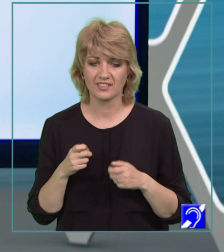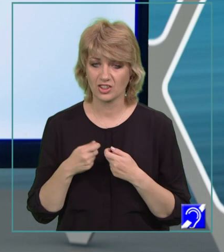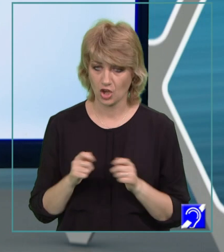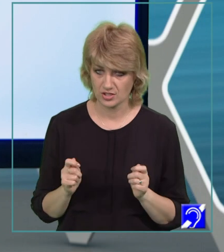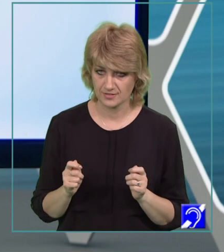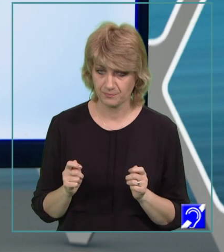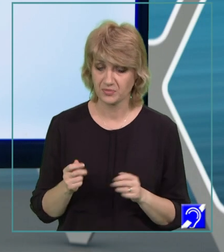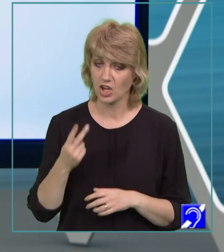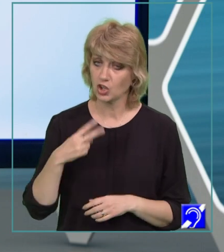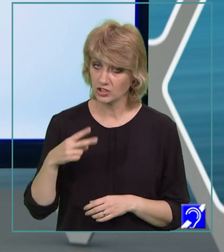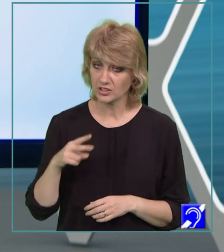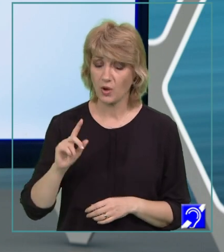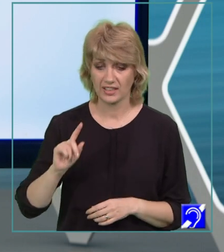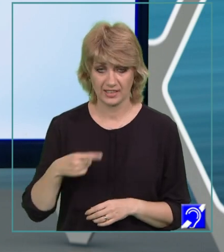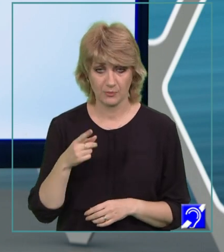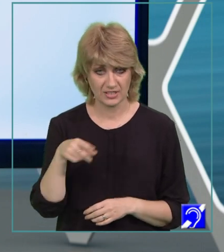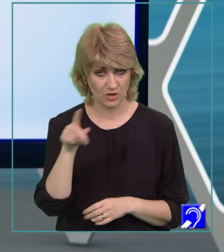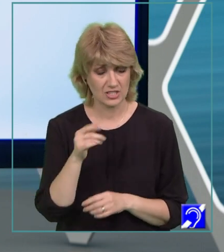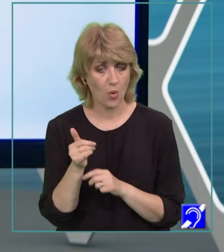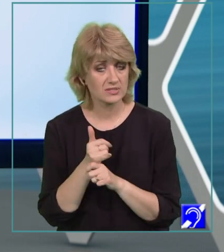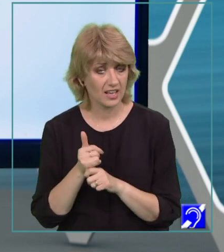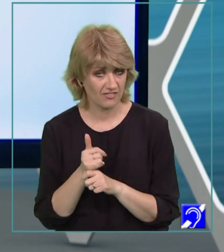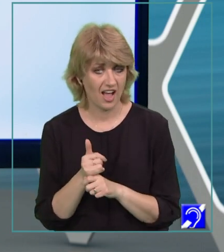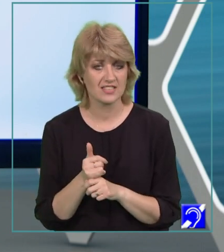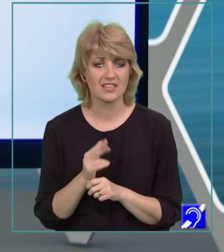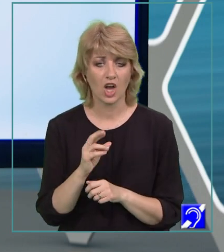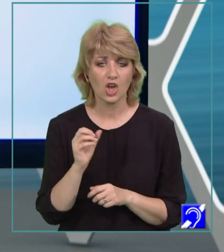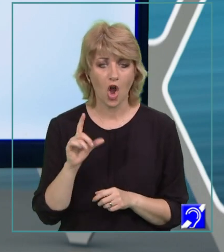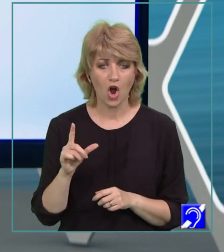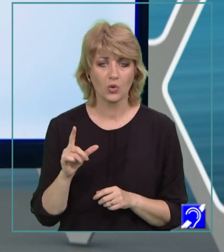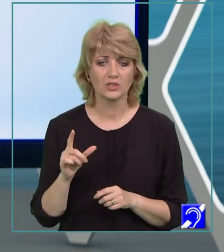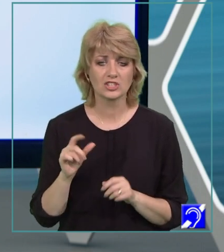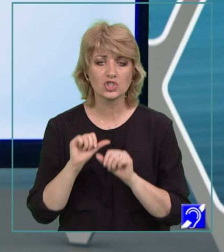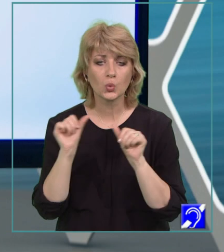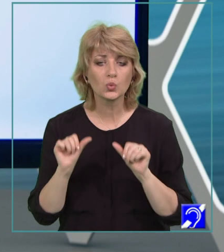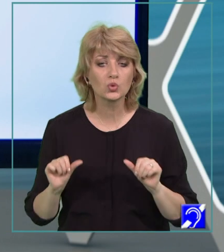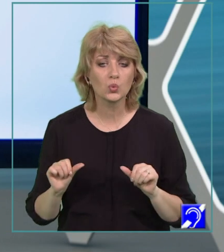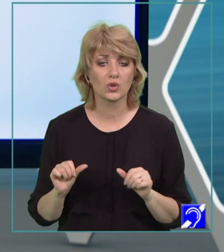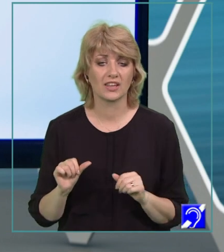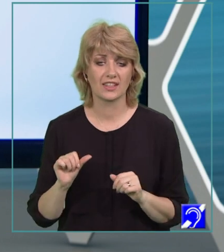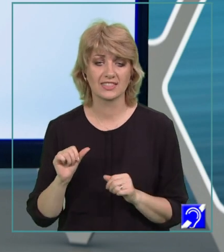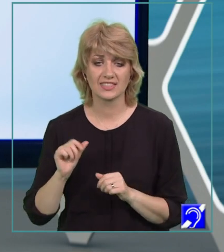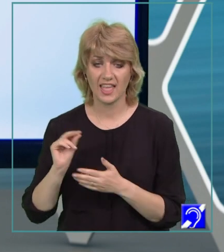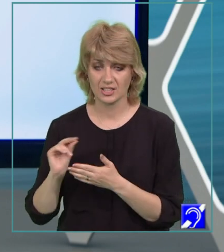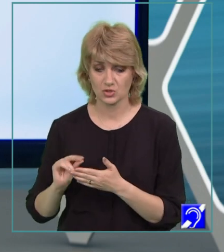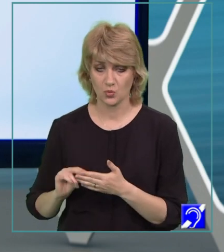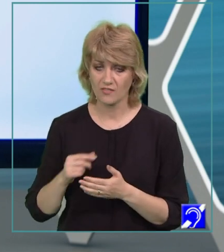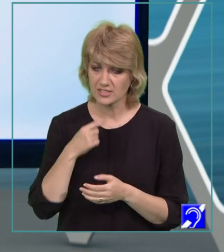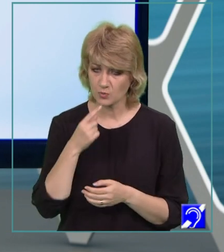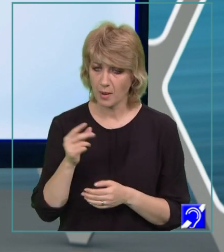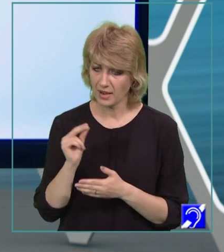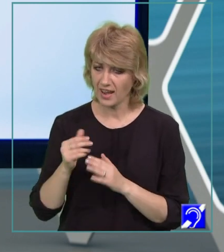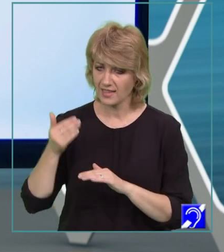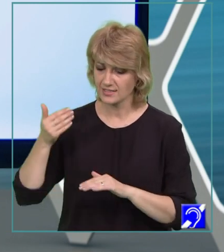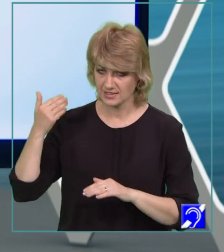În continuare, trebuie să observați rolul structurii textuale. Vă spuneam și în lecțiile anterioare